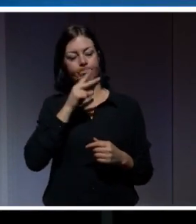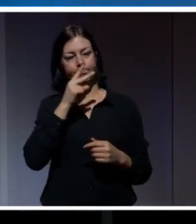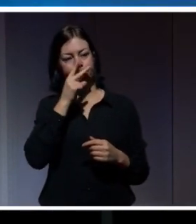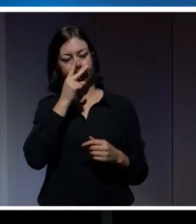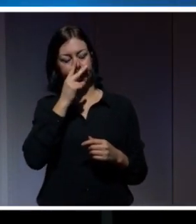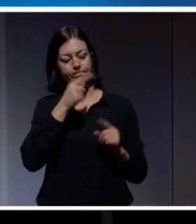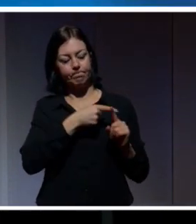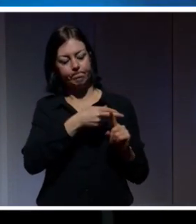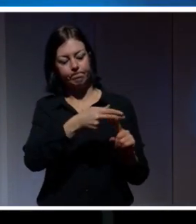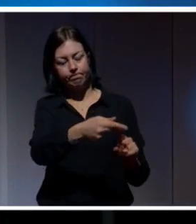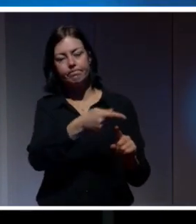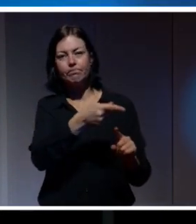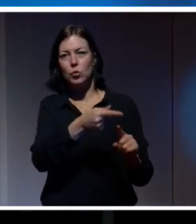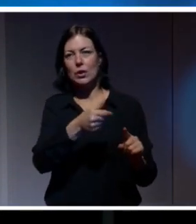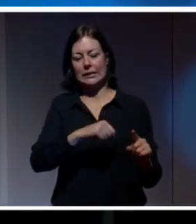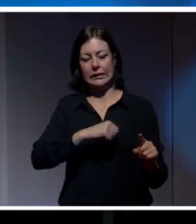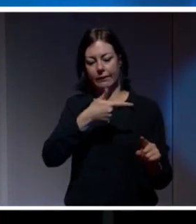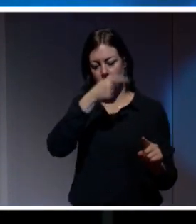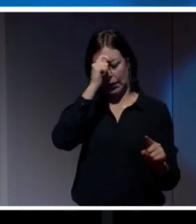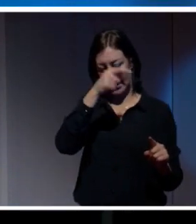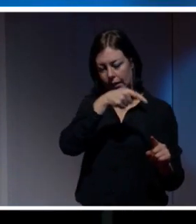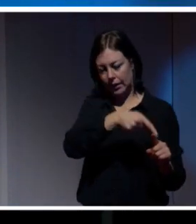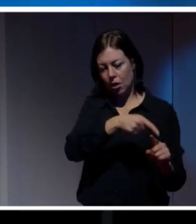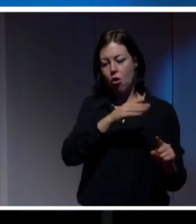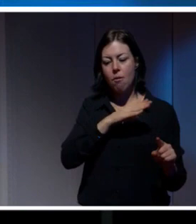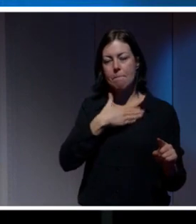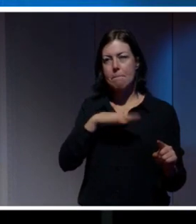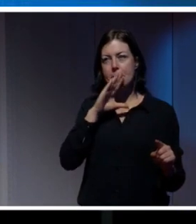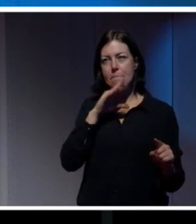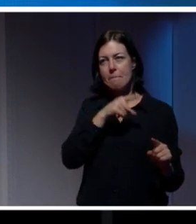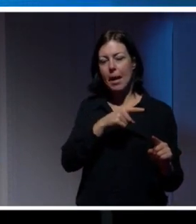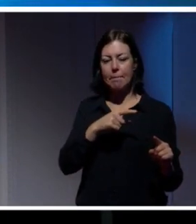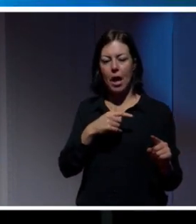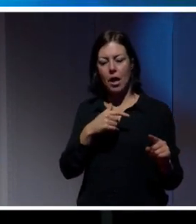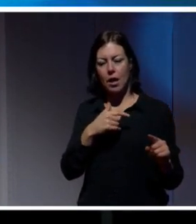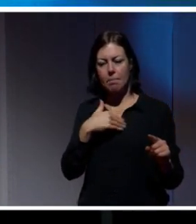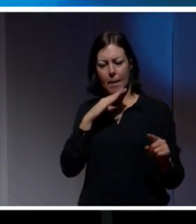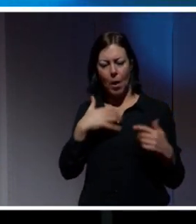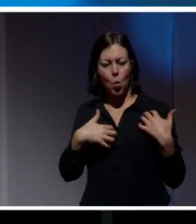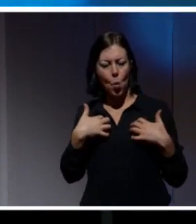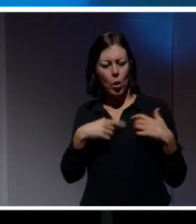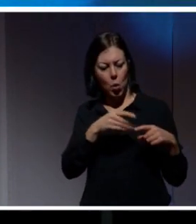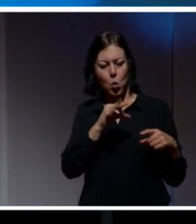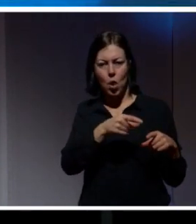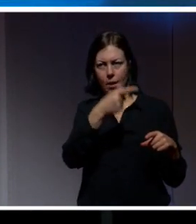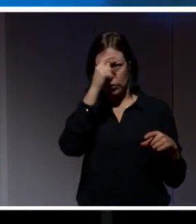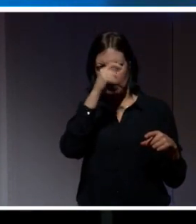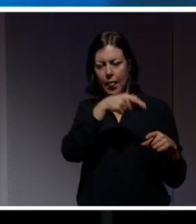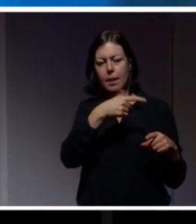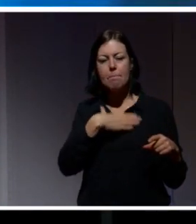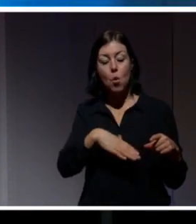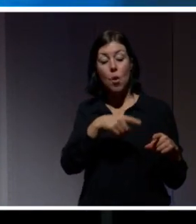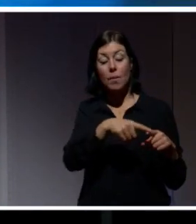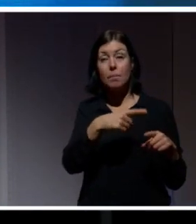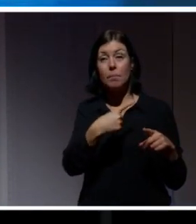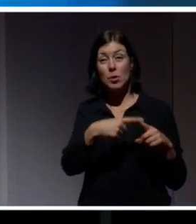som hade en mamma som var väldigt orolig för hur hon mådde. Och den här studentens